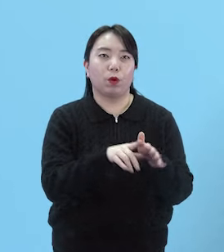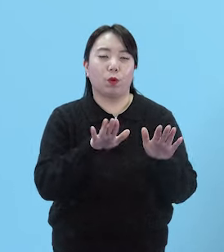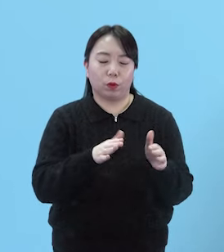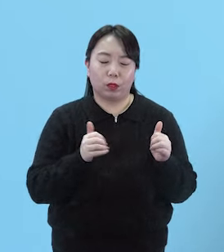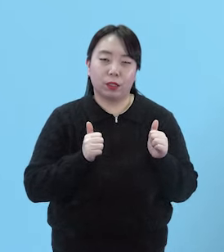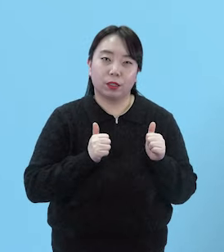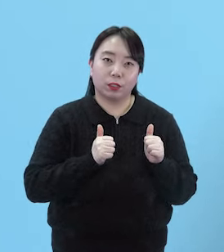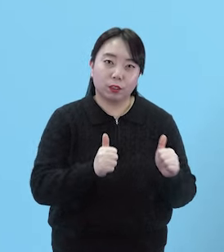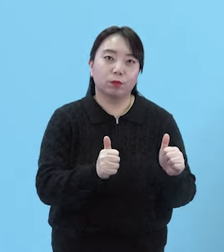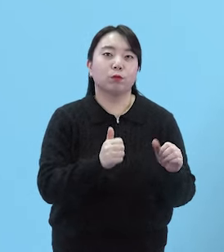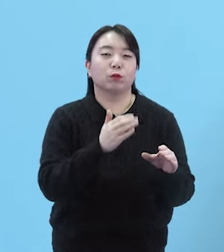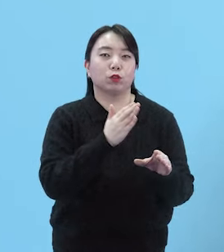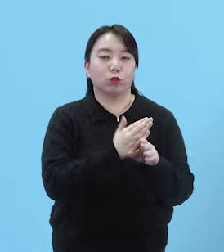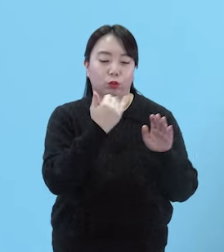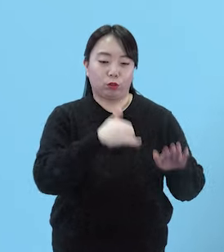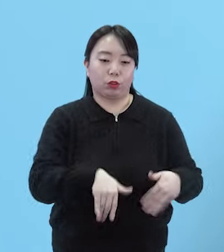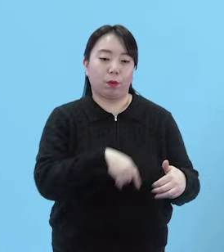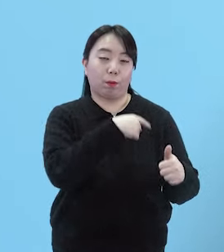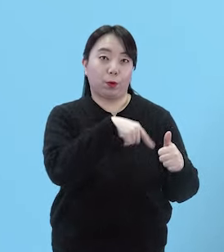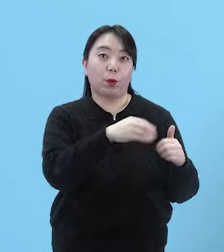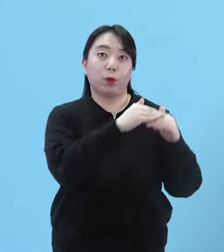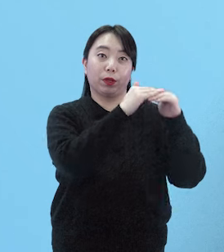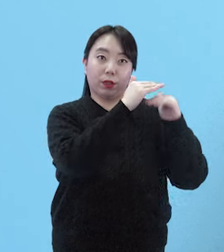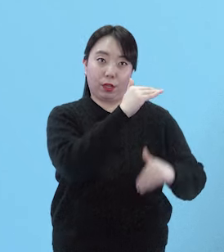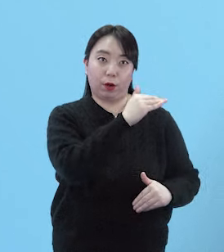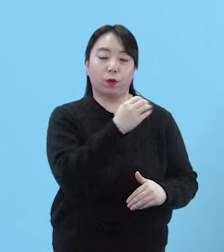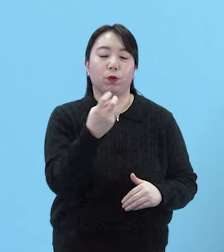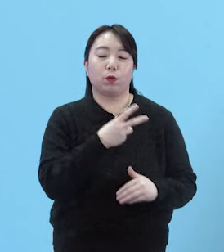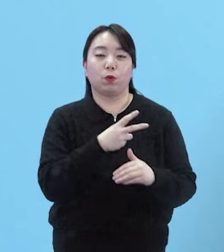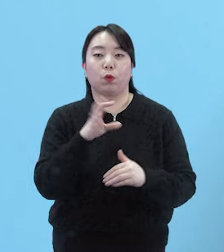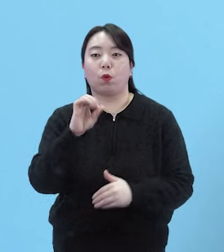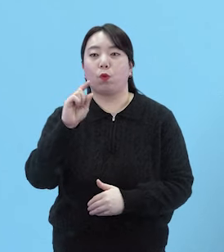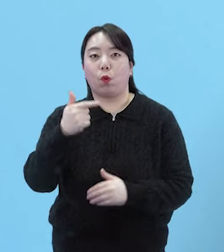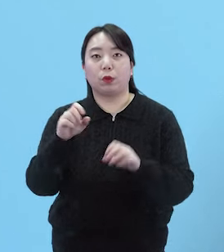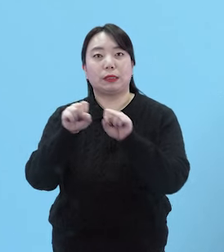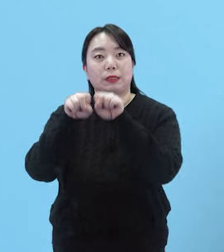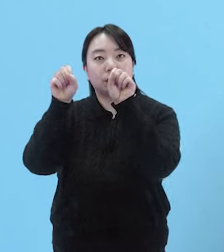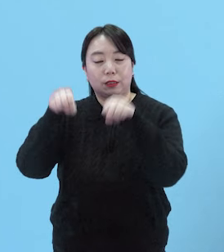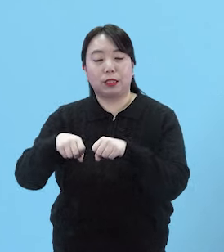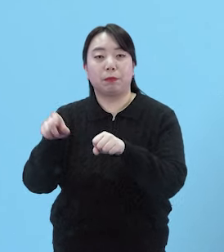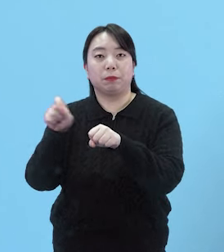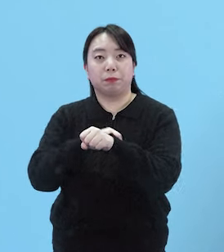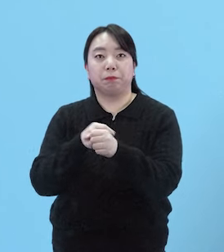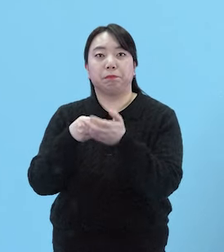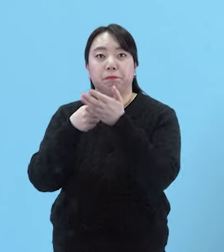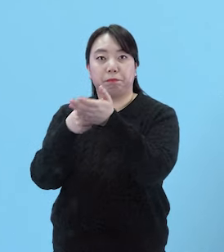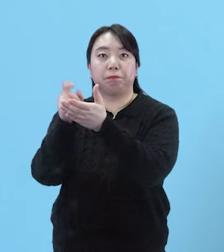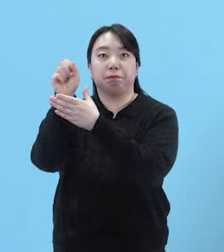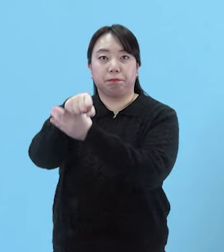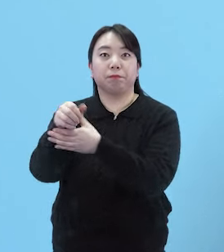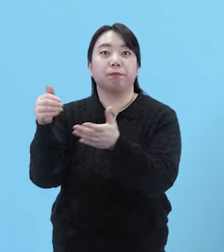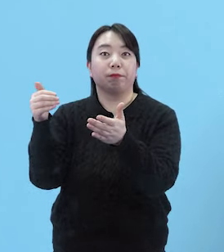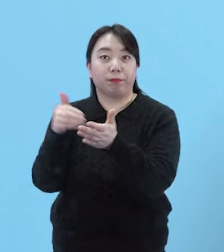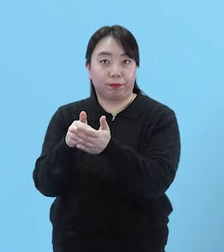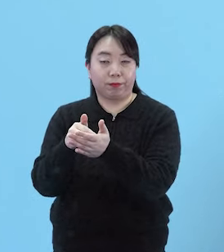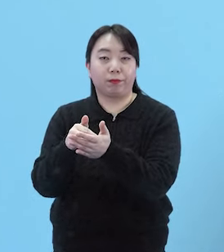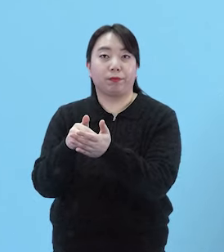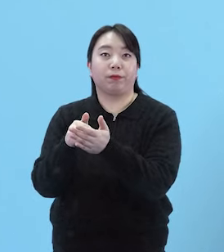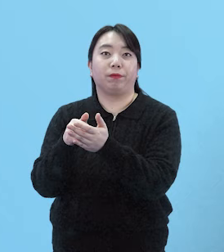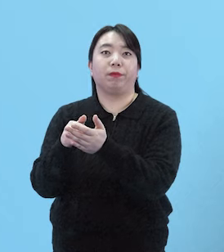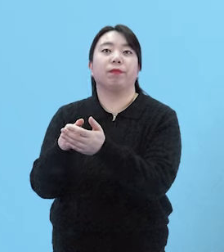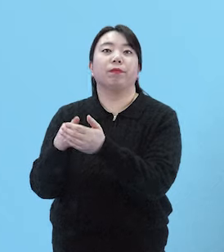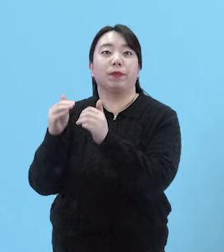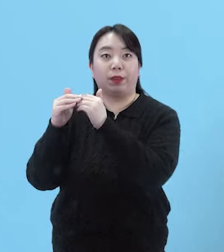부지런히 달리고 있는 충남 교육 소식과 온시스템 특허 출원 기념회 및 온생각 공개회 등 단신